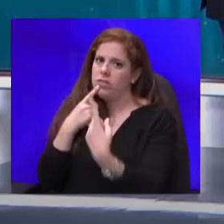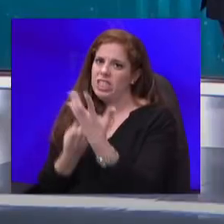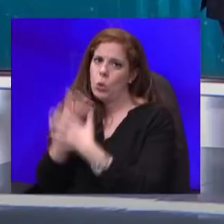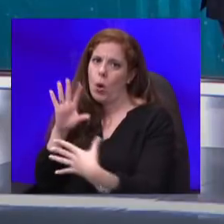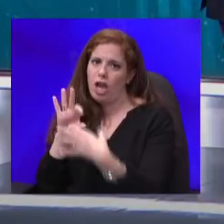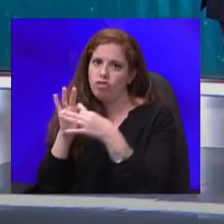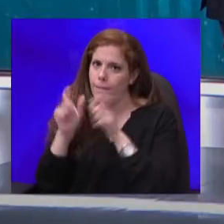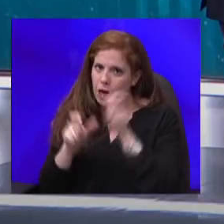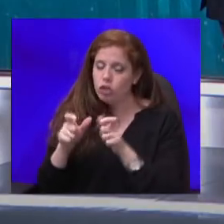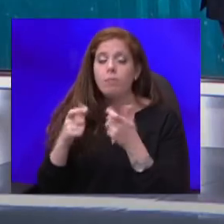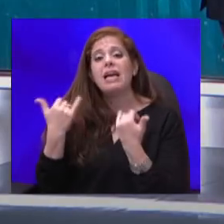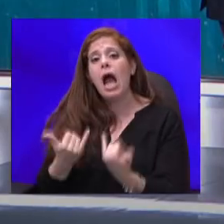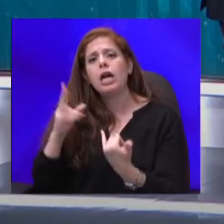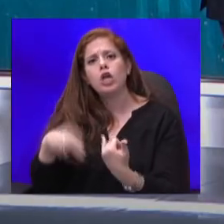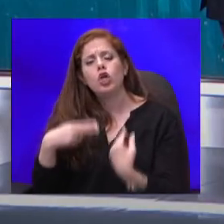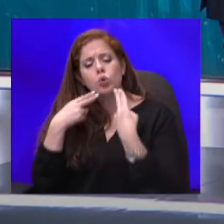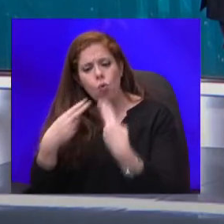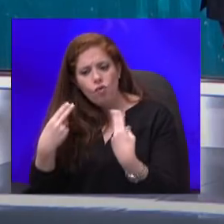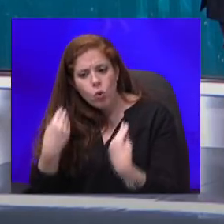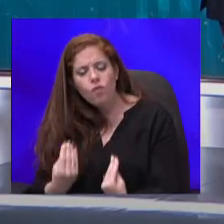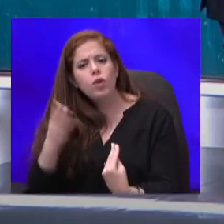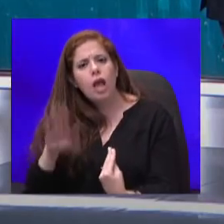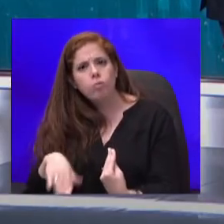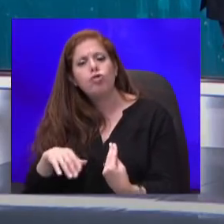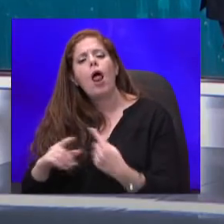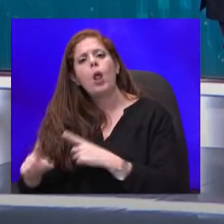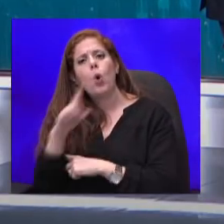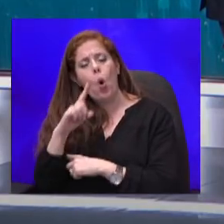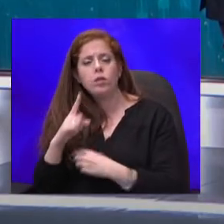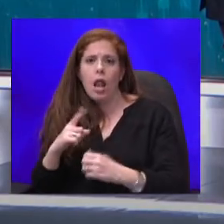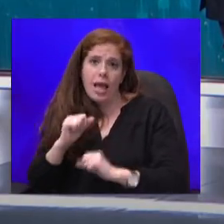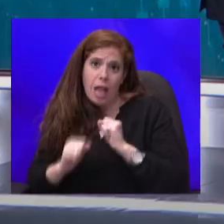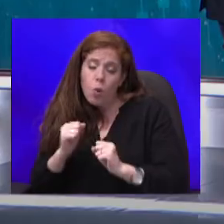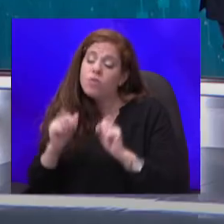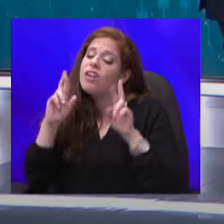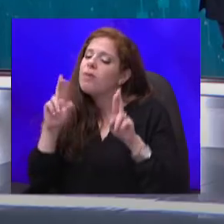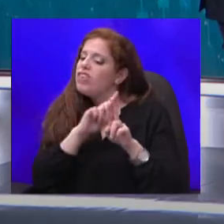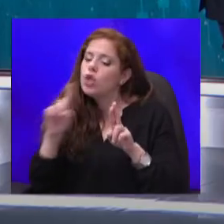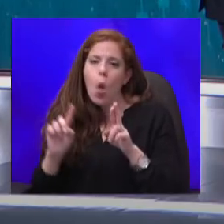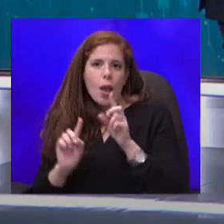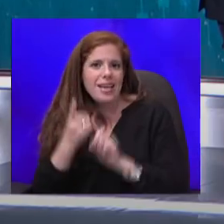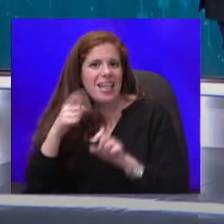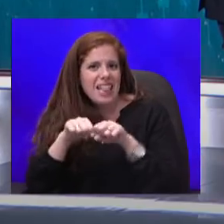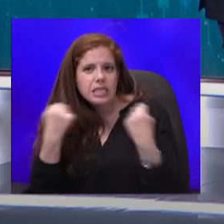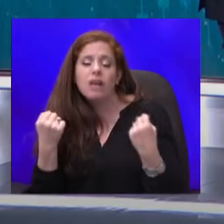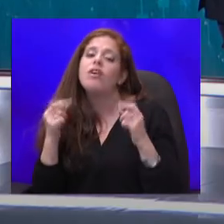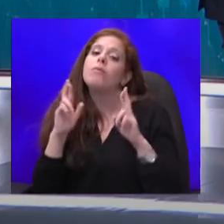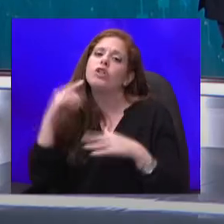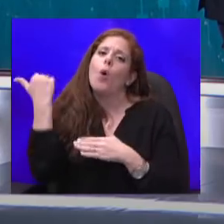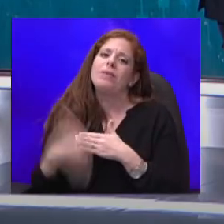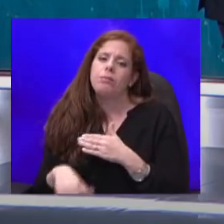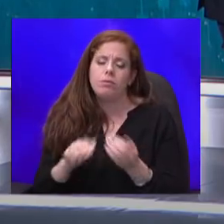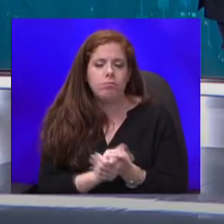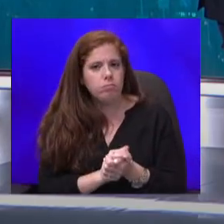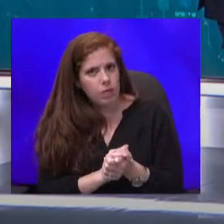של הלקוחות, על ההתנהלות, ואני מקווה שלא ייגרם נזק, אני מקווה שאנחנו בסיום האירוע הזה. אורנן צור, היועץ ענייני משברים